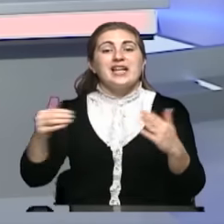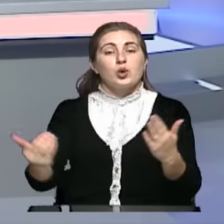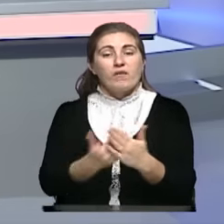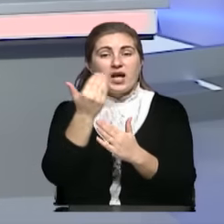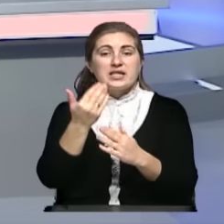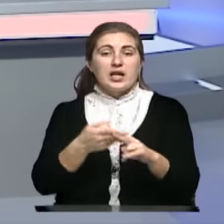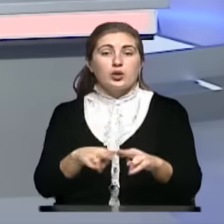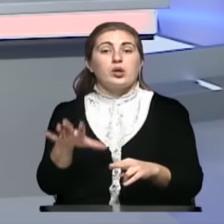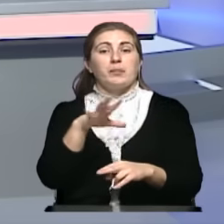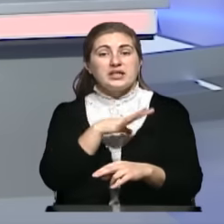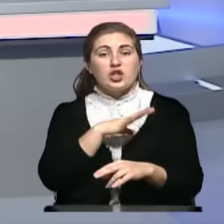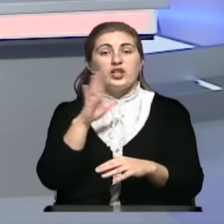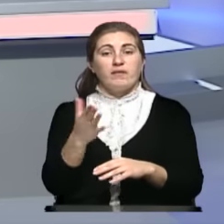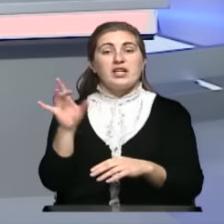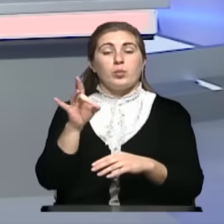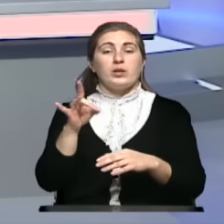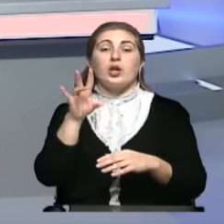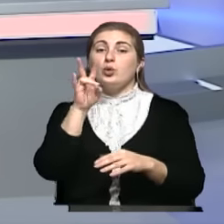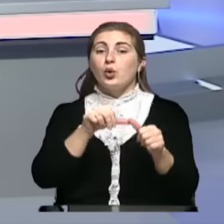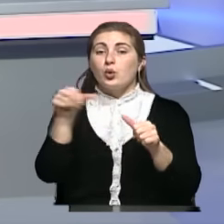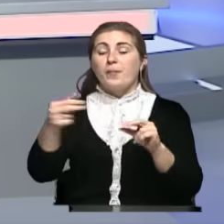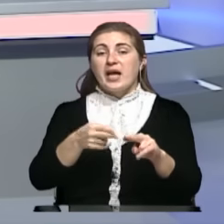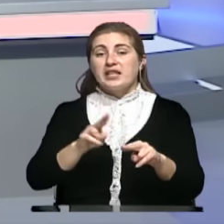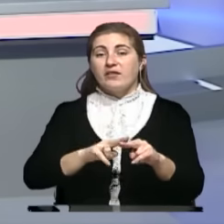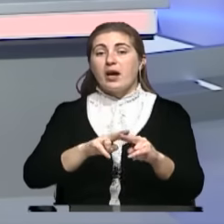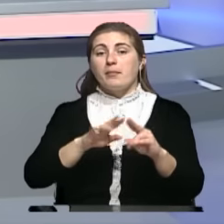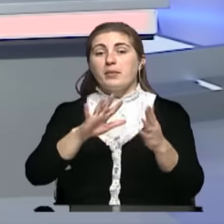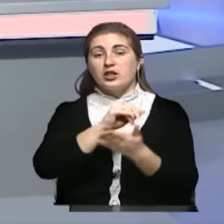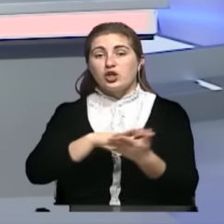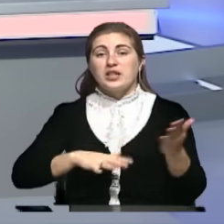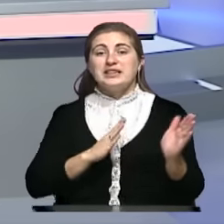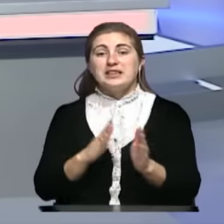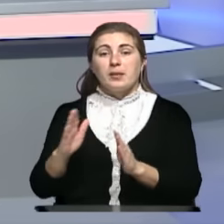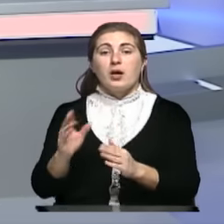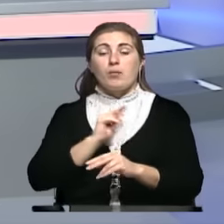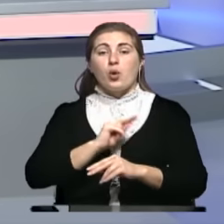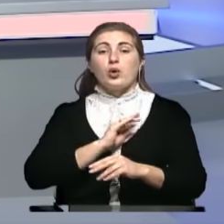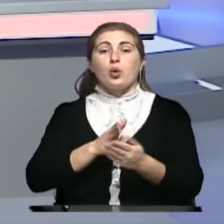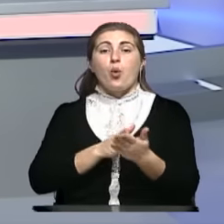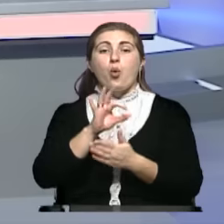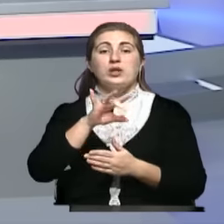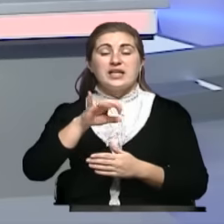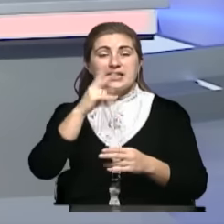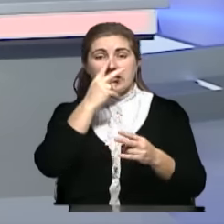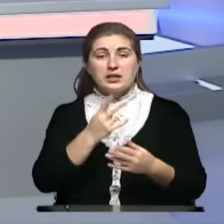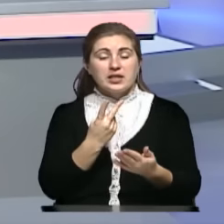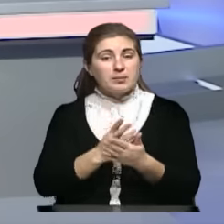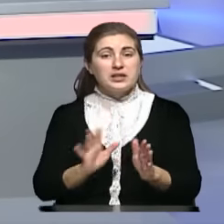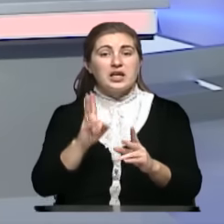которые произошли в Республике. Но, кроме этого, продолжалась системная работа отрасли, несмотря на сложные